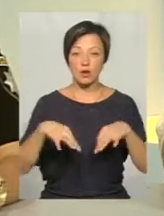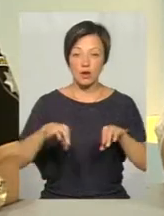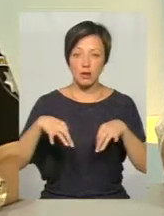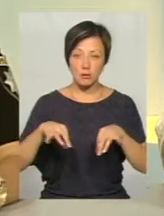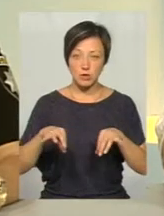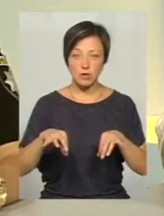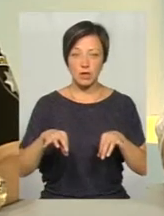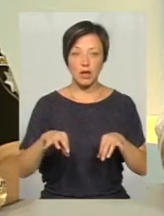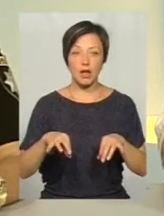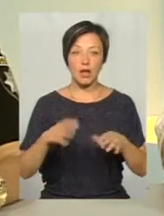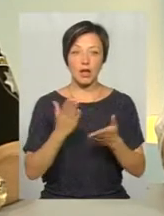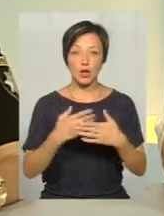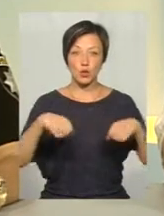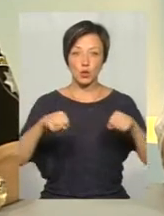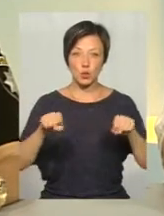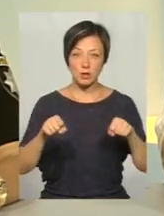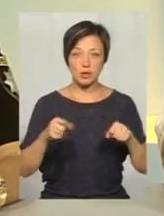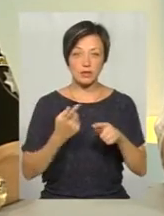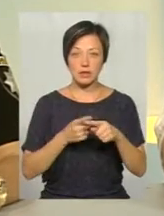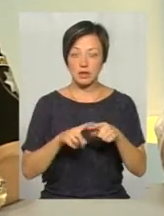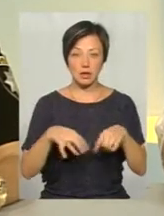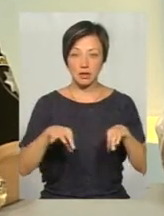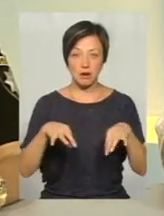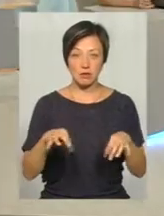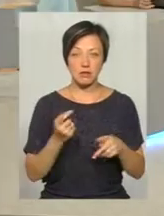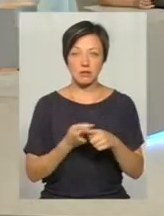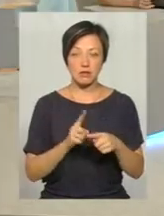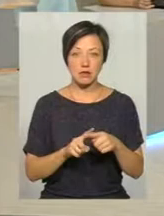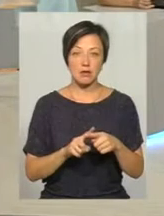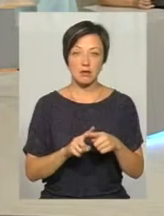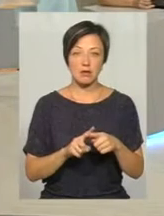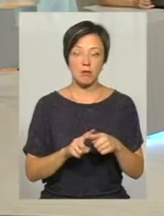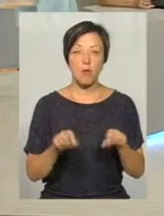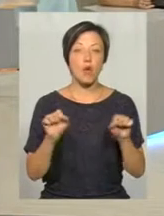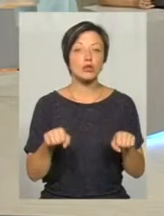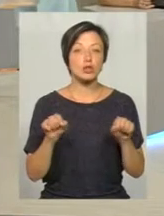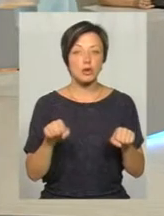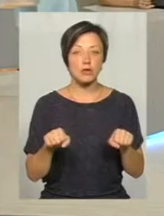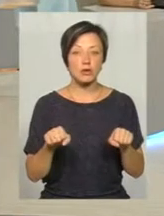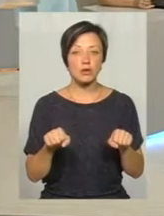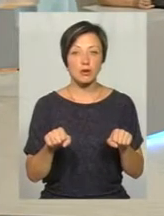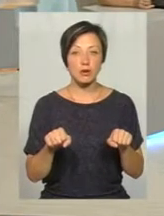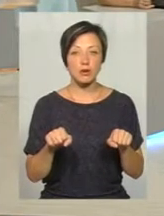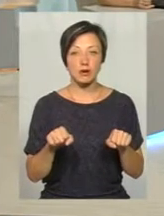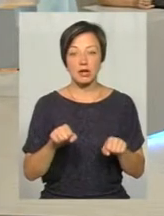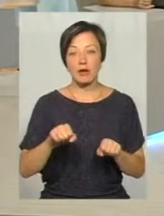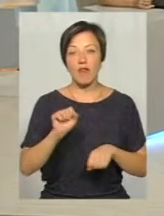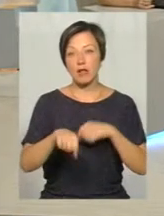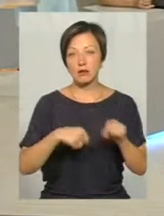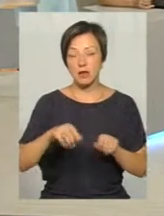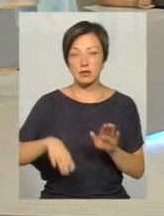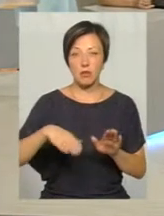засобі. Гіроскутери, вони не є транспортним засобом. Це підвід, можливо, того самого самокату, велосипеду.